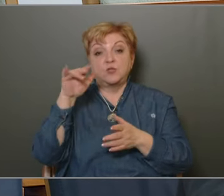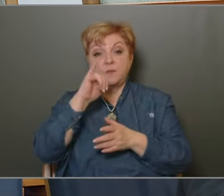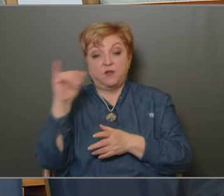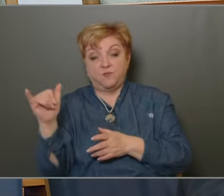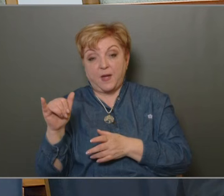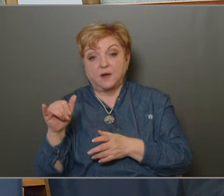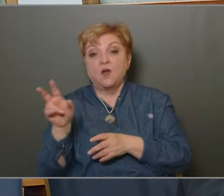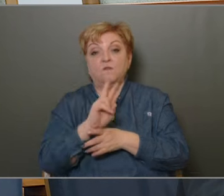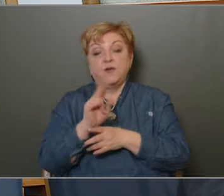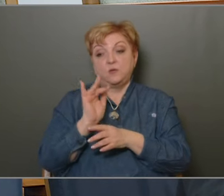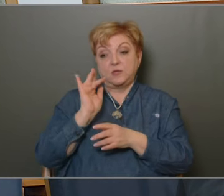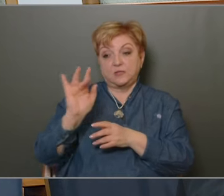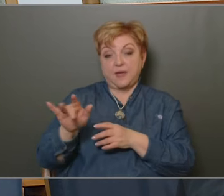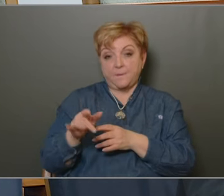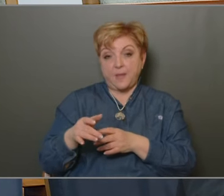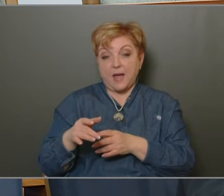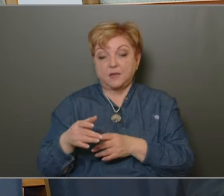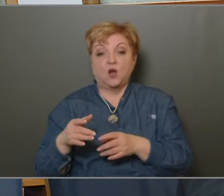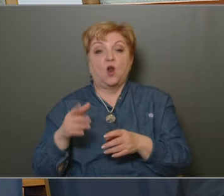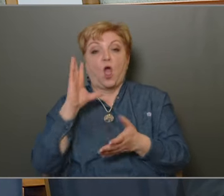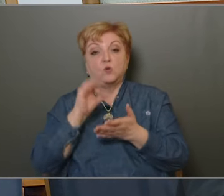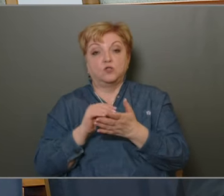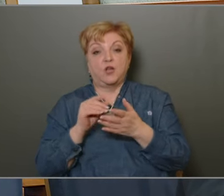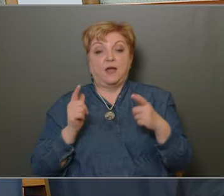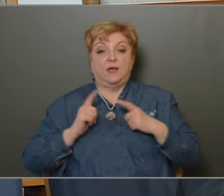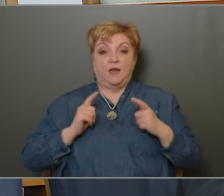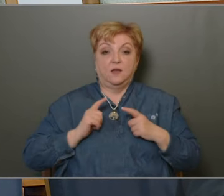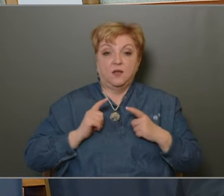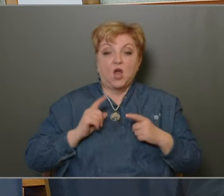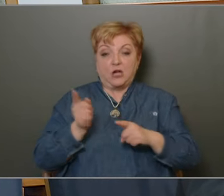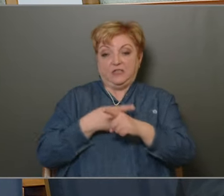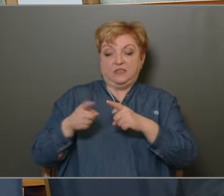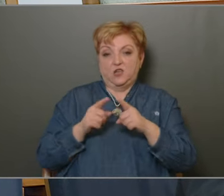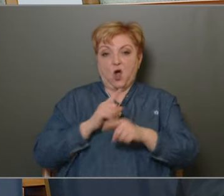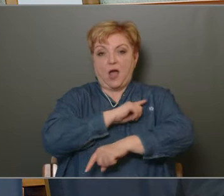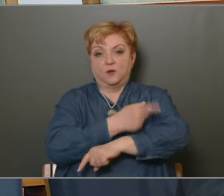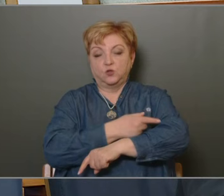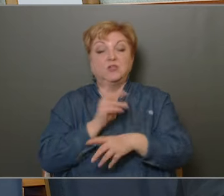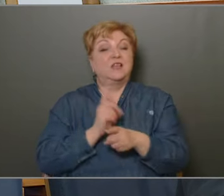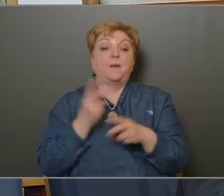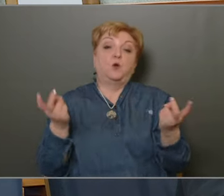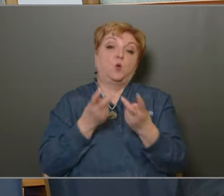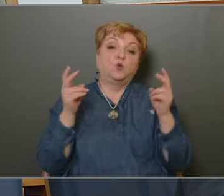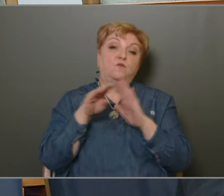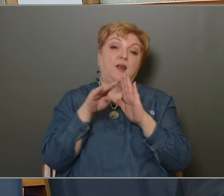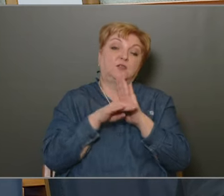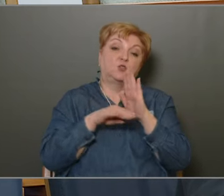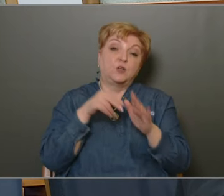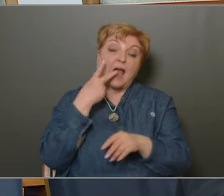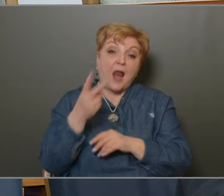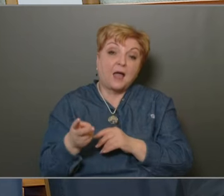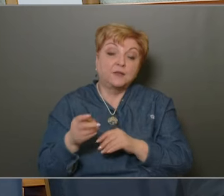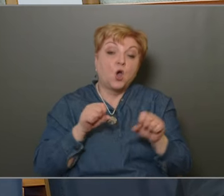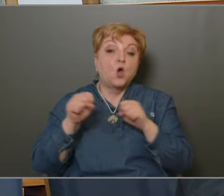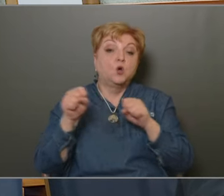évben a felügyelettel szembeni lakossági elvárások nőttek, a kritikai attitűd erősödött. Azonban nem könnyű a feladatokat úgy ellátni,